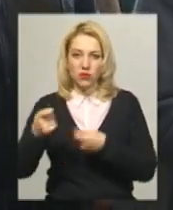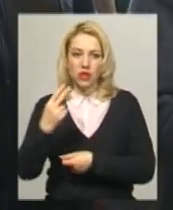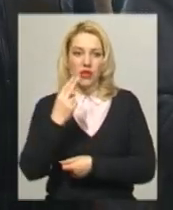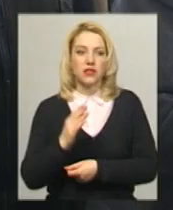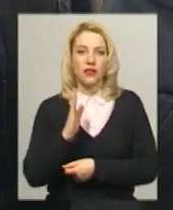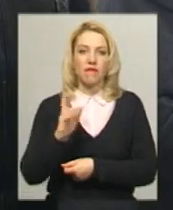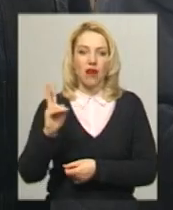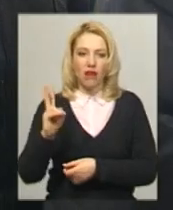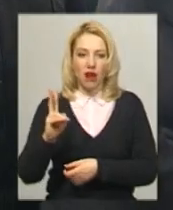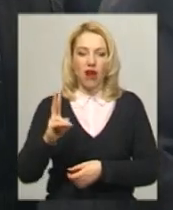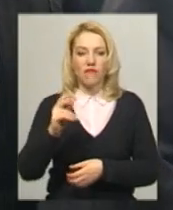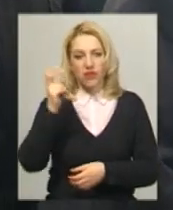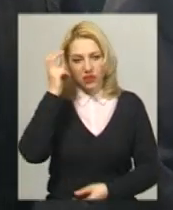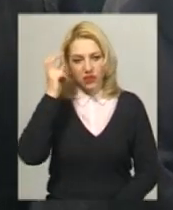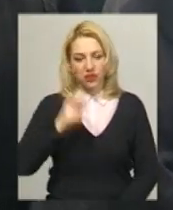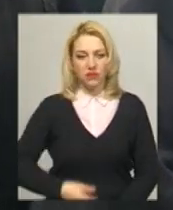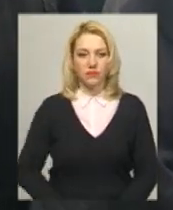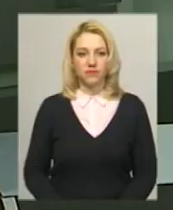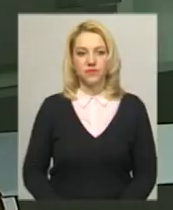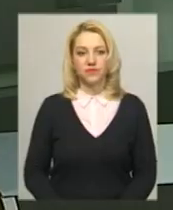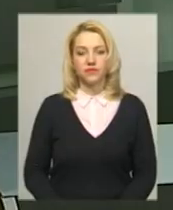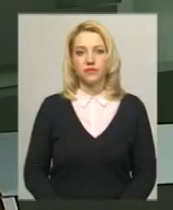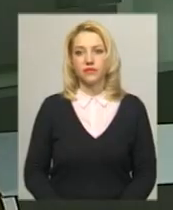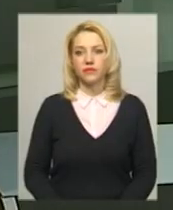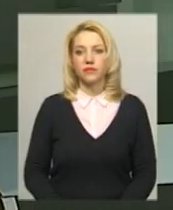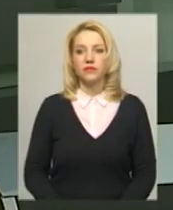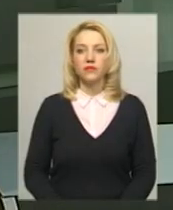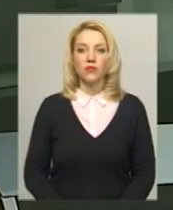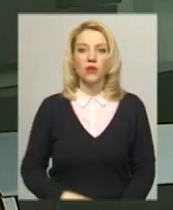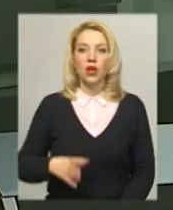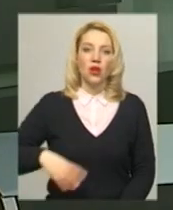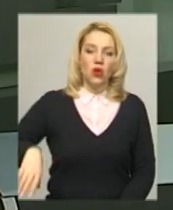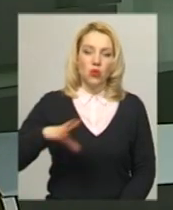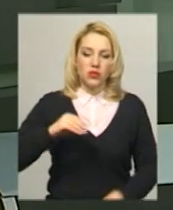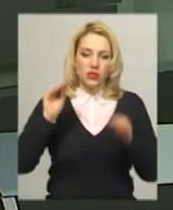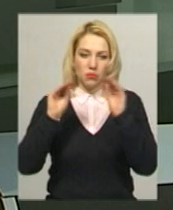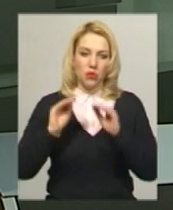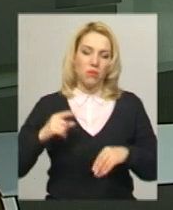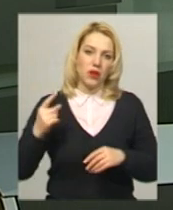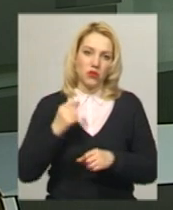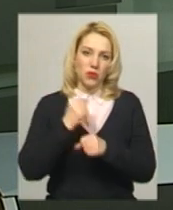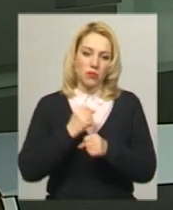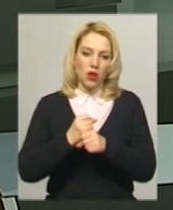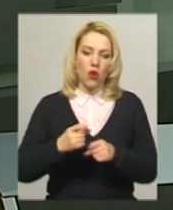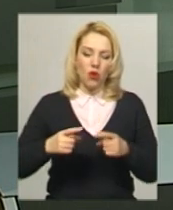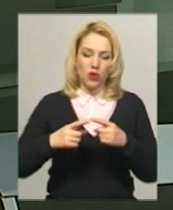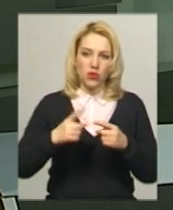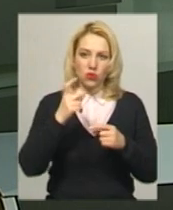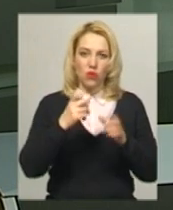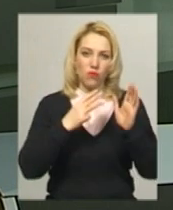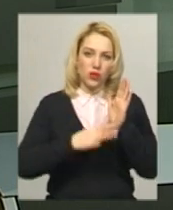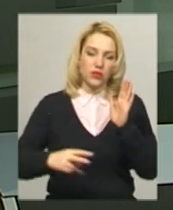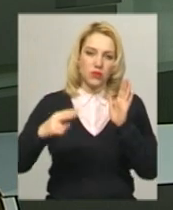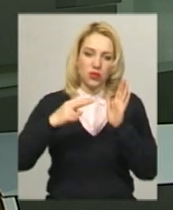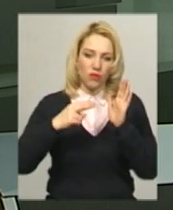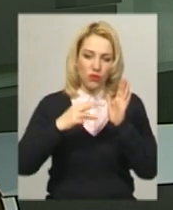Олександр Горішевський, Новини, Поділя, Центр. Усі протоколи першою опрацювала окружна виборча комісія 187